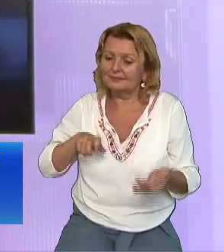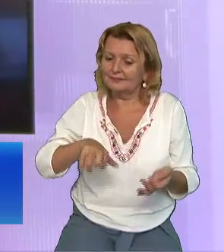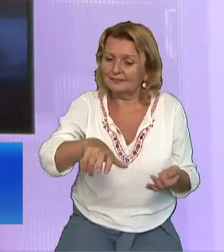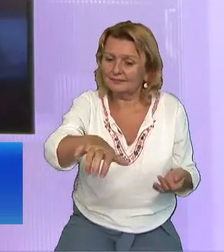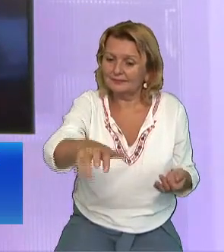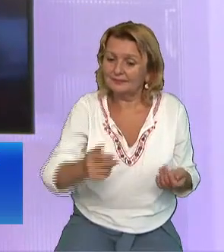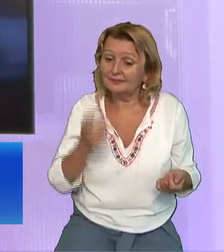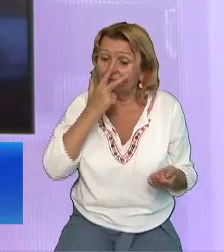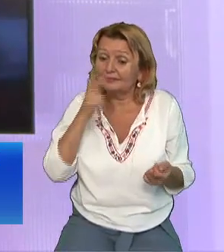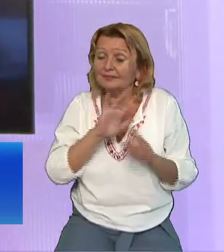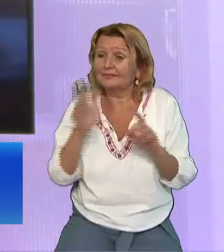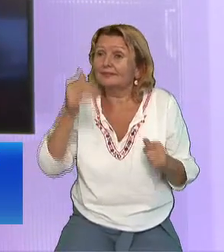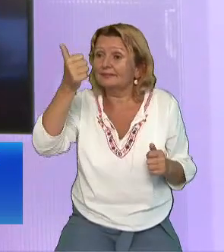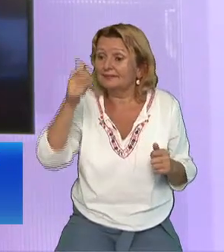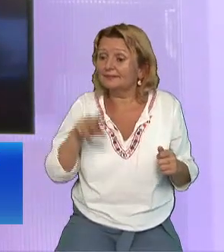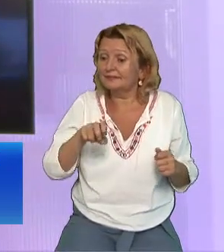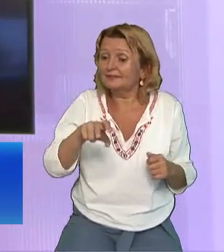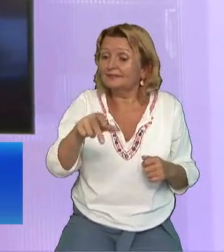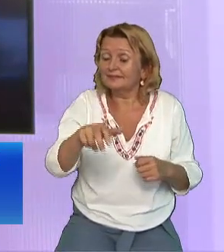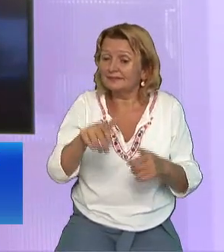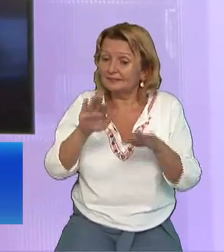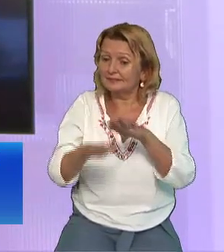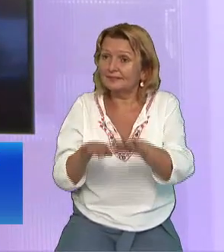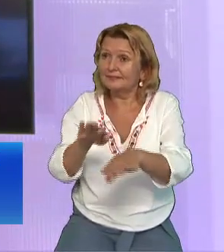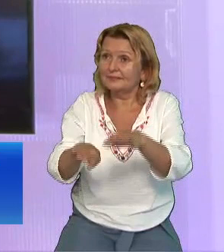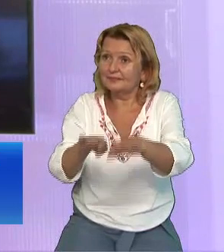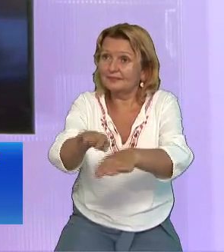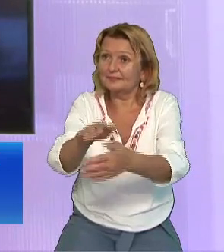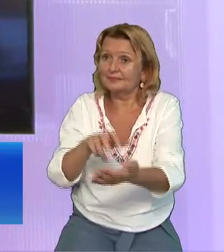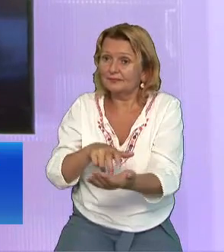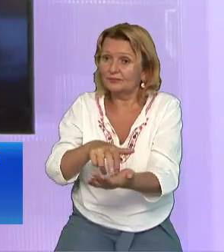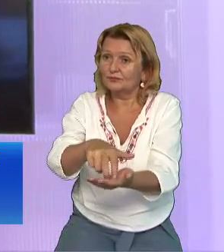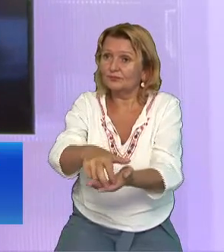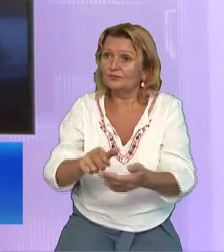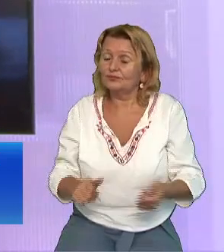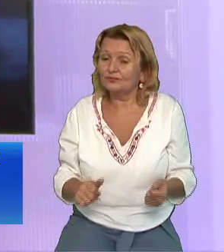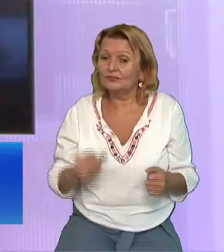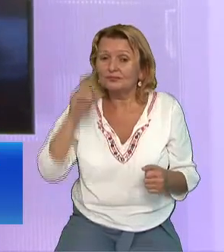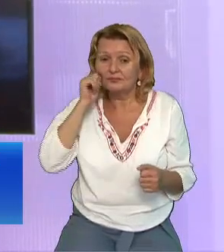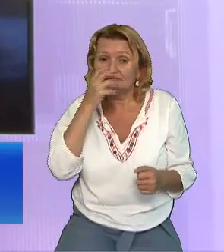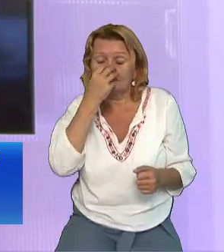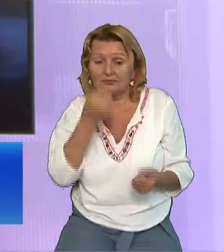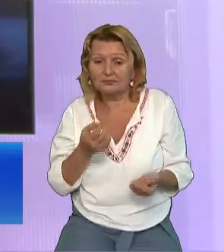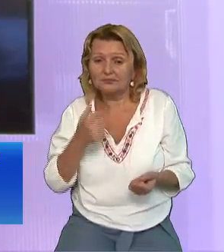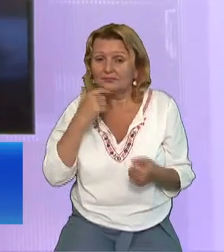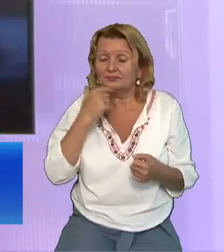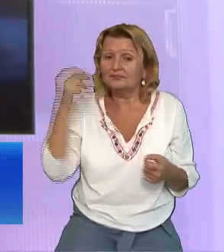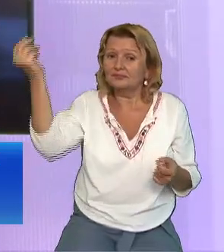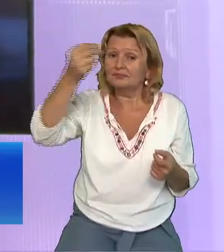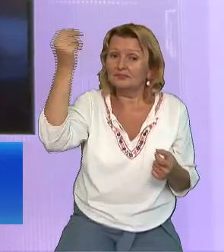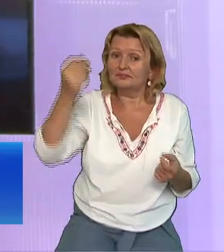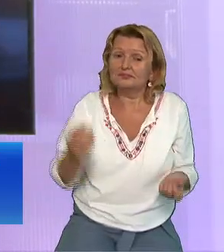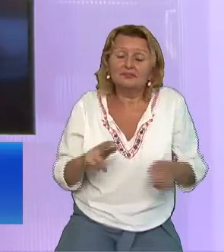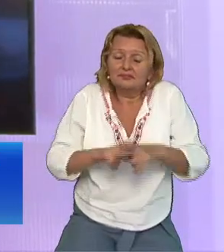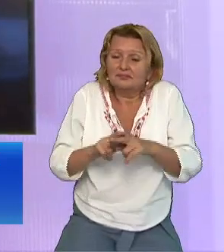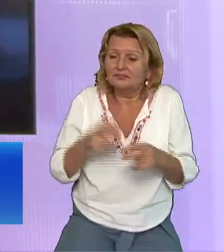Este dragilor minunat Că și în tristețea noastră Și în durerea noastră Mântuitorul este